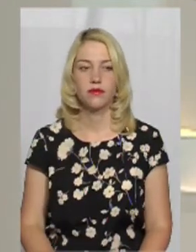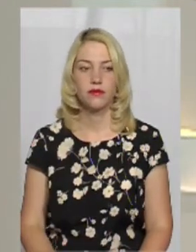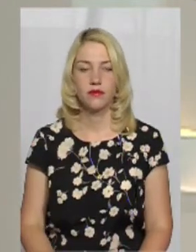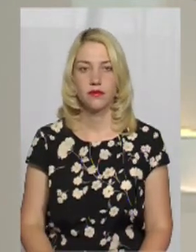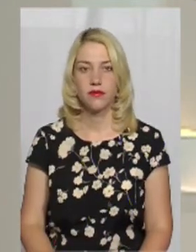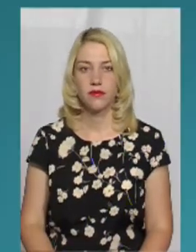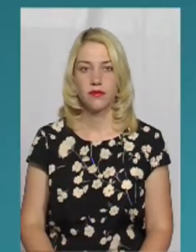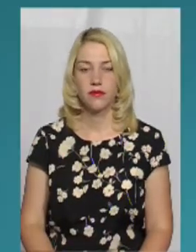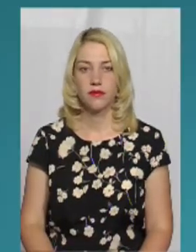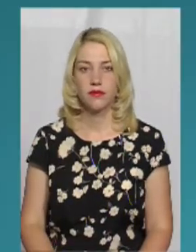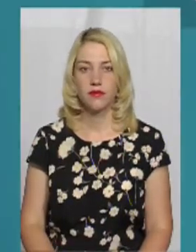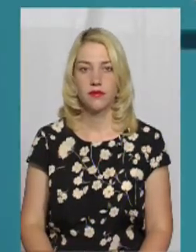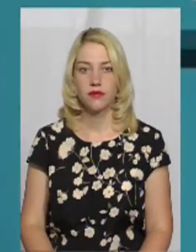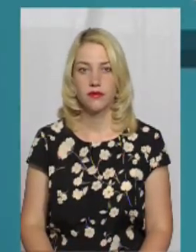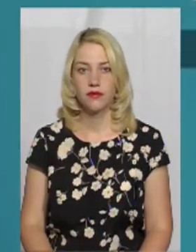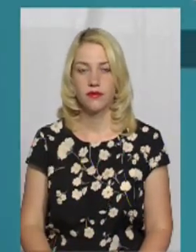розповів.